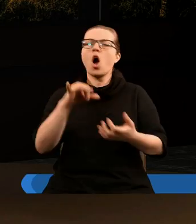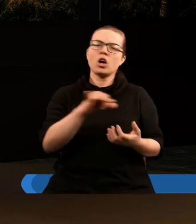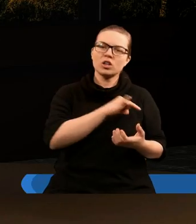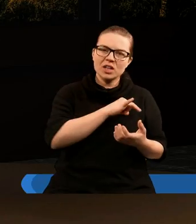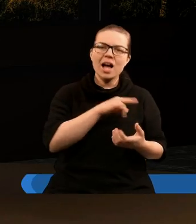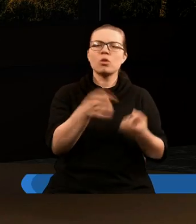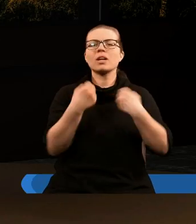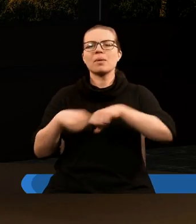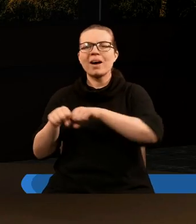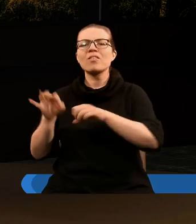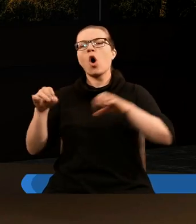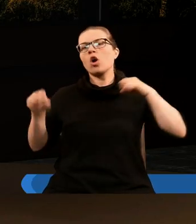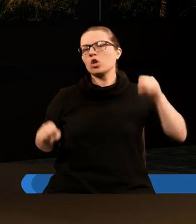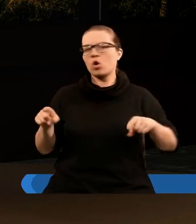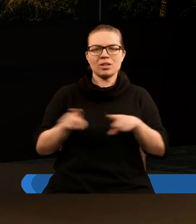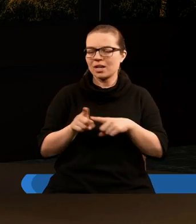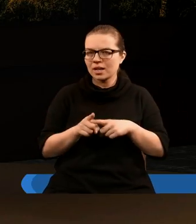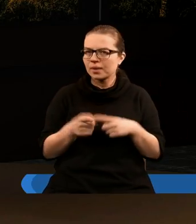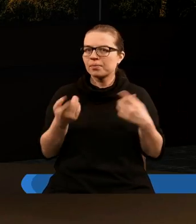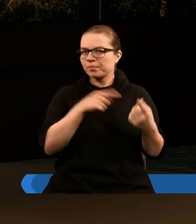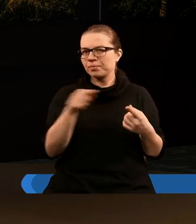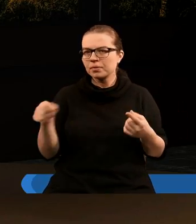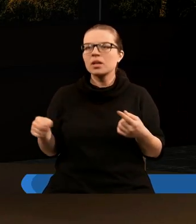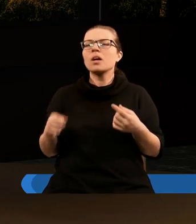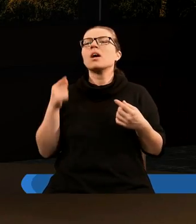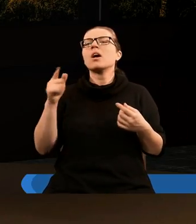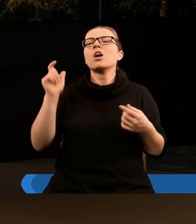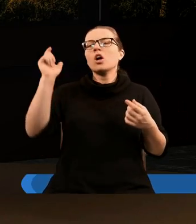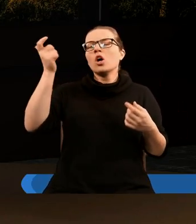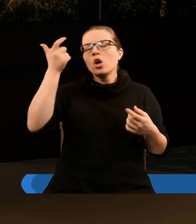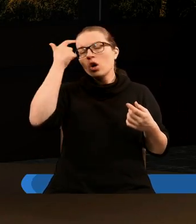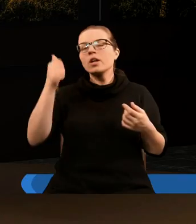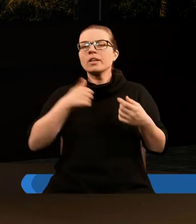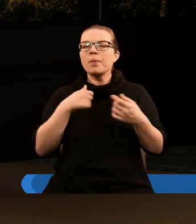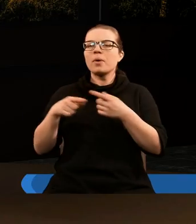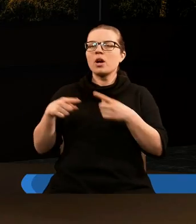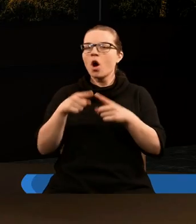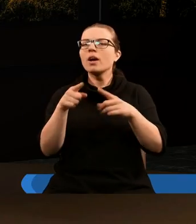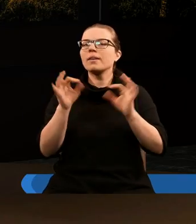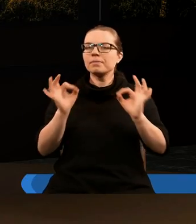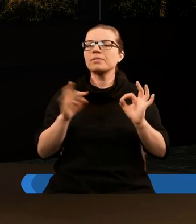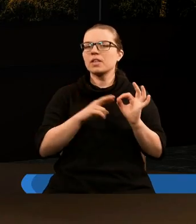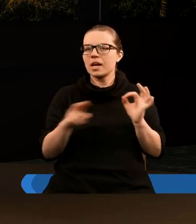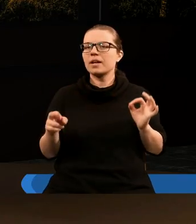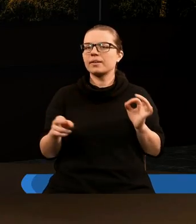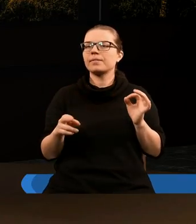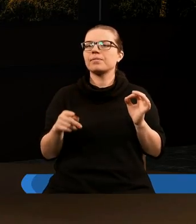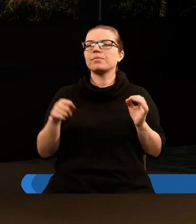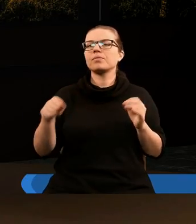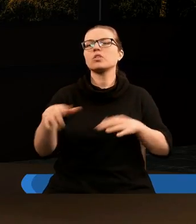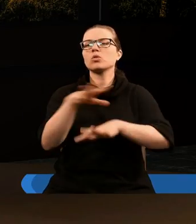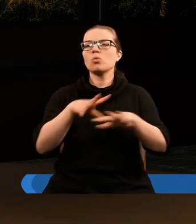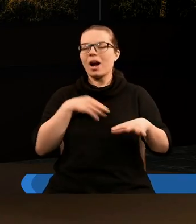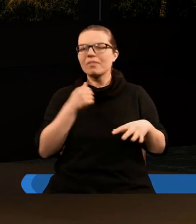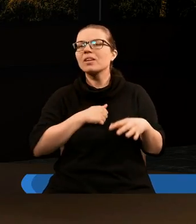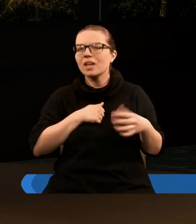grzechu, sprawiedliwości i o sądzie, czyli pełni właśnie taką rolę, żeby oddziaływać na sumienia ludzkie. Wobec tego zasmucanie